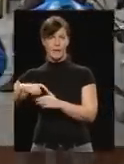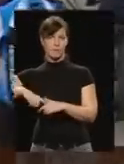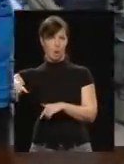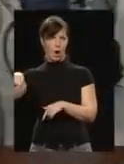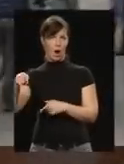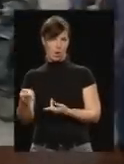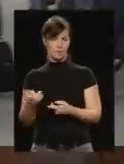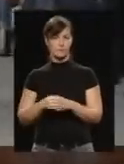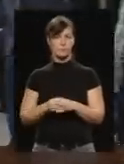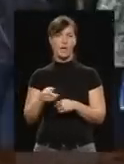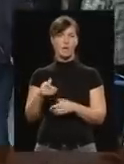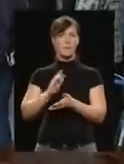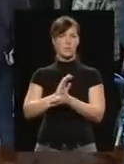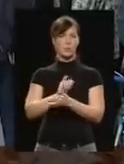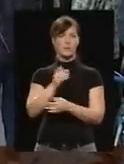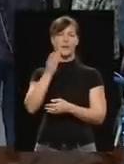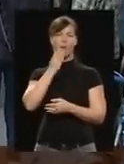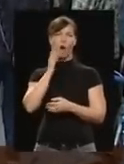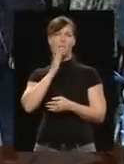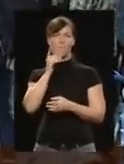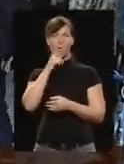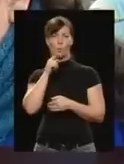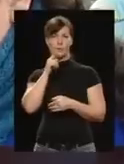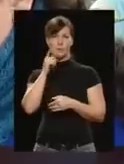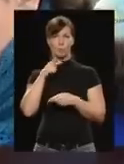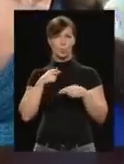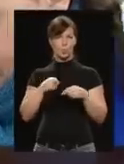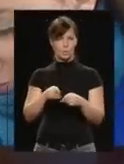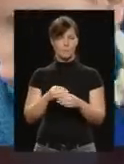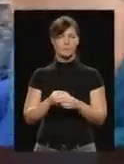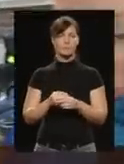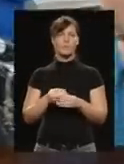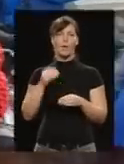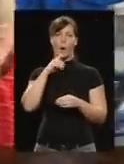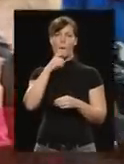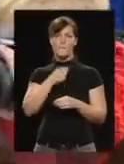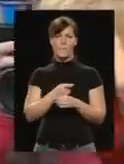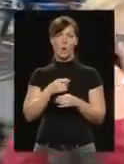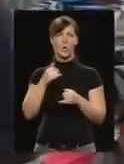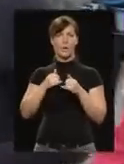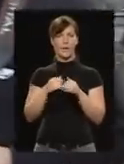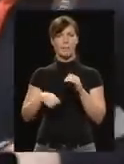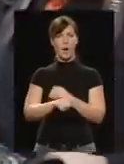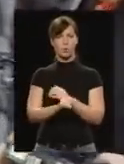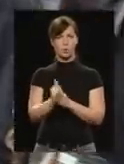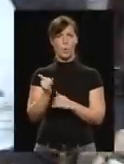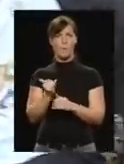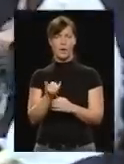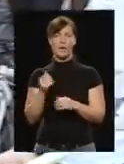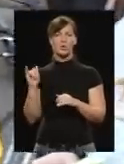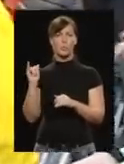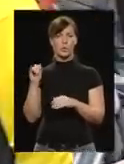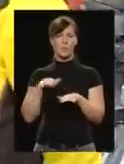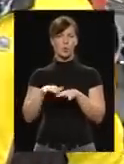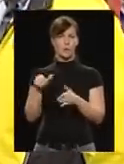bizonyítéka a megújult Fóti út, amelynek új kerékpársávját a Magyar Kerékpáros Klub, az Újpesti Önkormányzat és a Budapesti Közlekedési